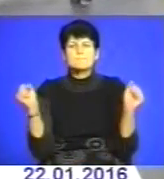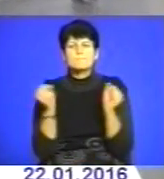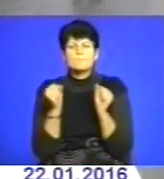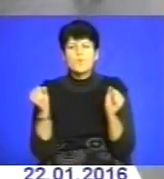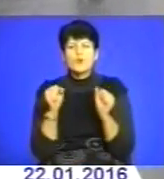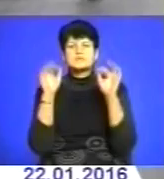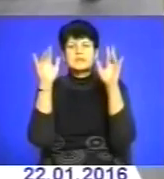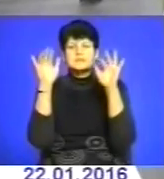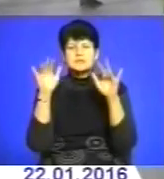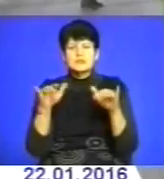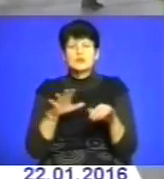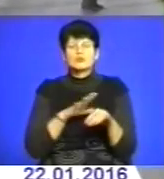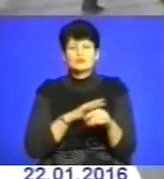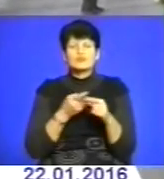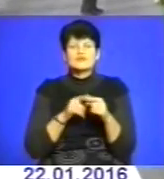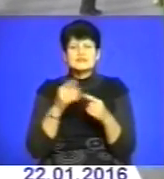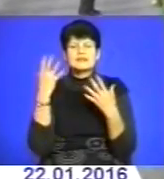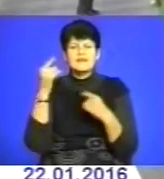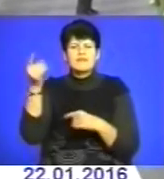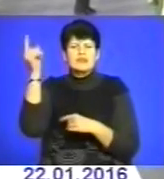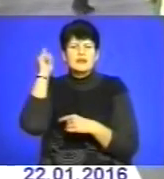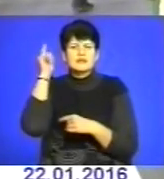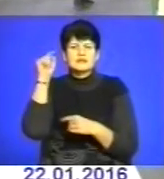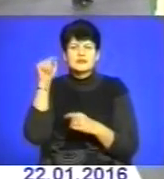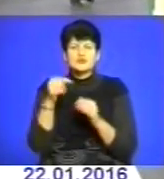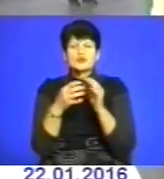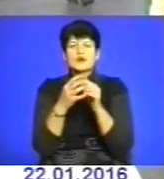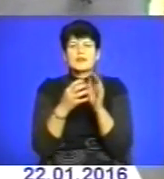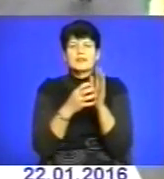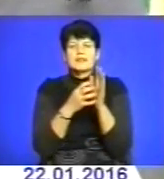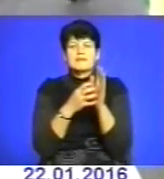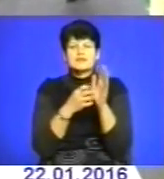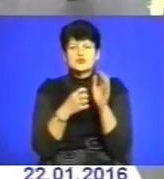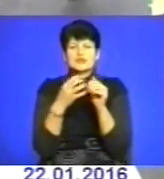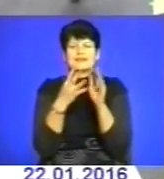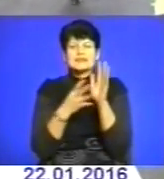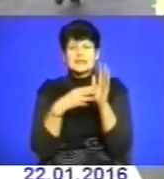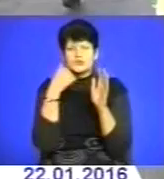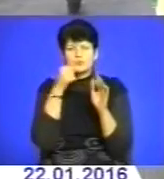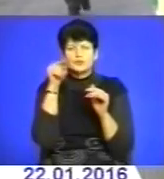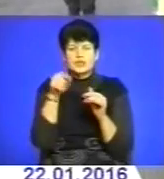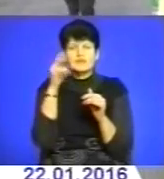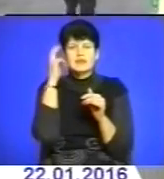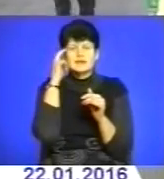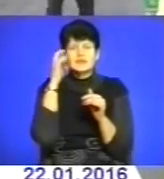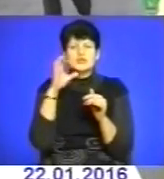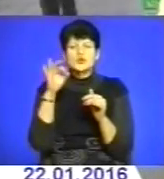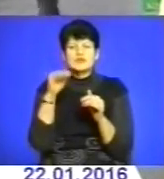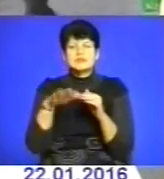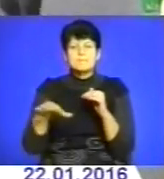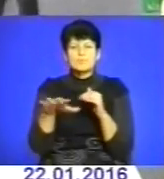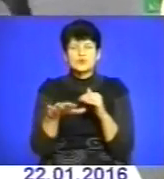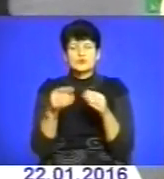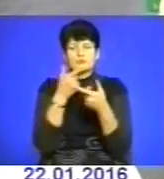снігом був цей день і в далекому 1919 році. Тоді в Києві на Софійській площі проголосили